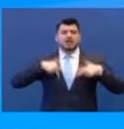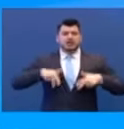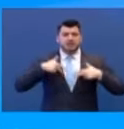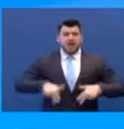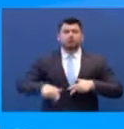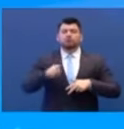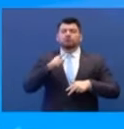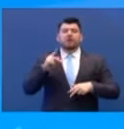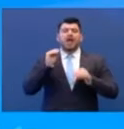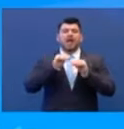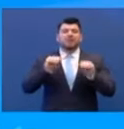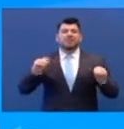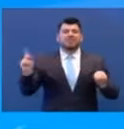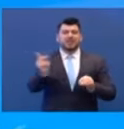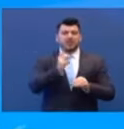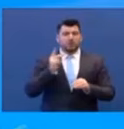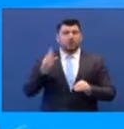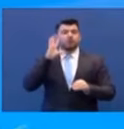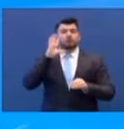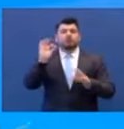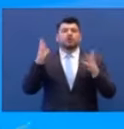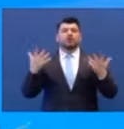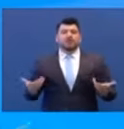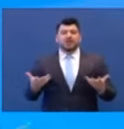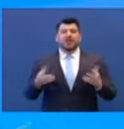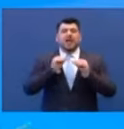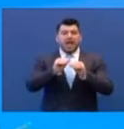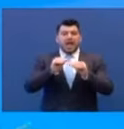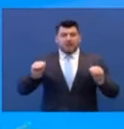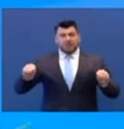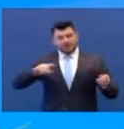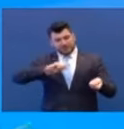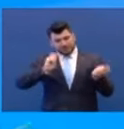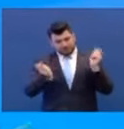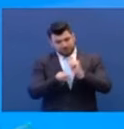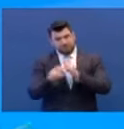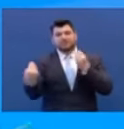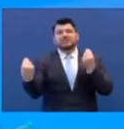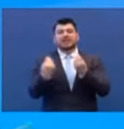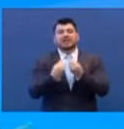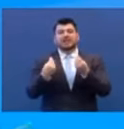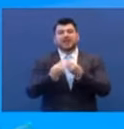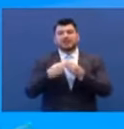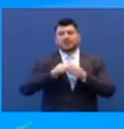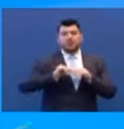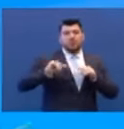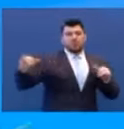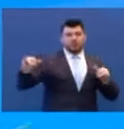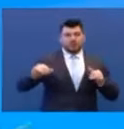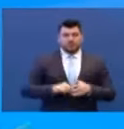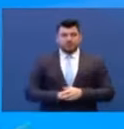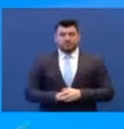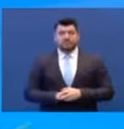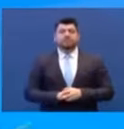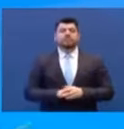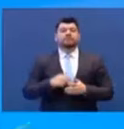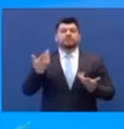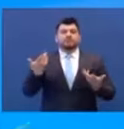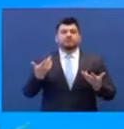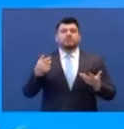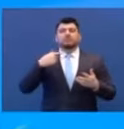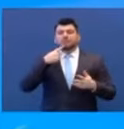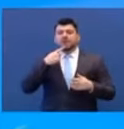προσαρμόσουμε την εκπαιδευτική διαδικασία στα νέα δεδομένα της υγειονομικής κρίσης. Από την κλιμακωτή μέχρι την